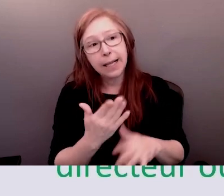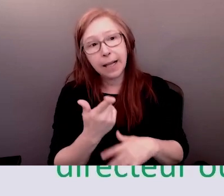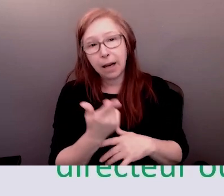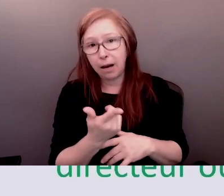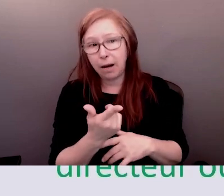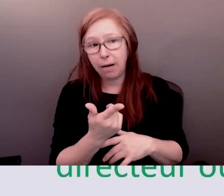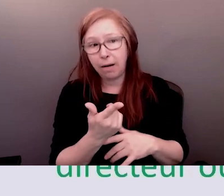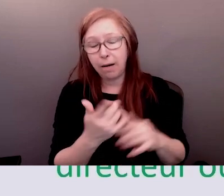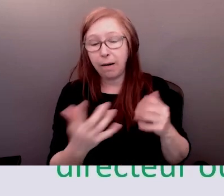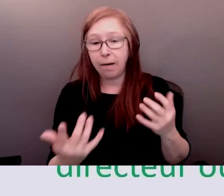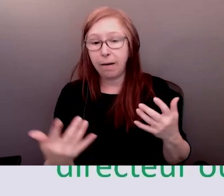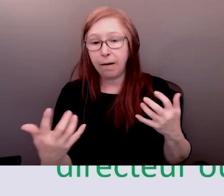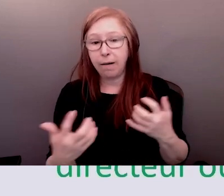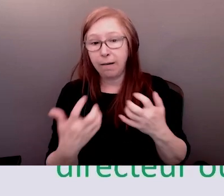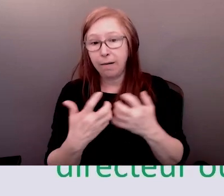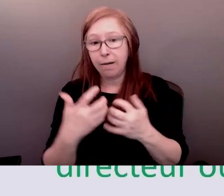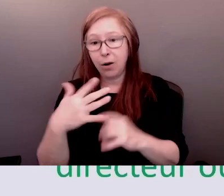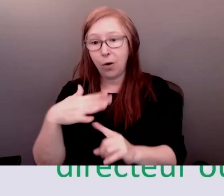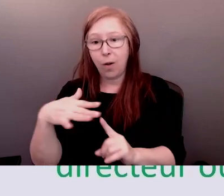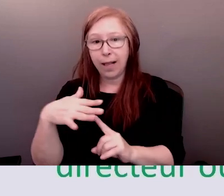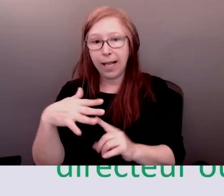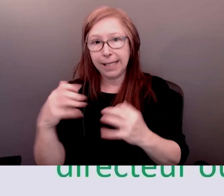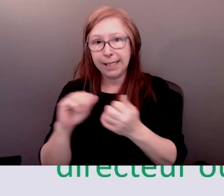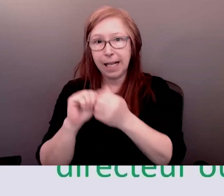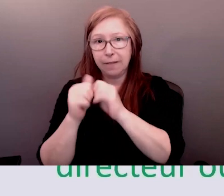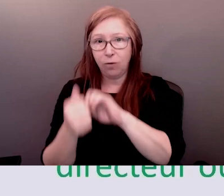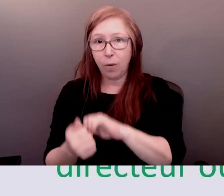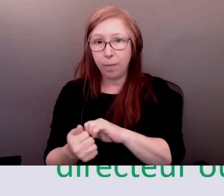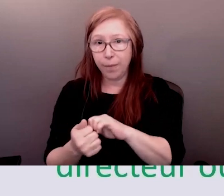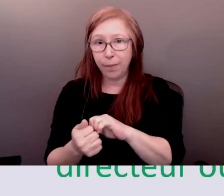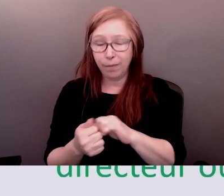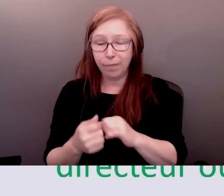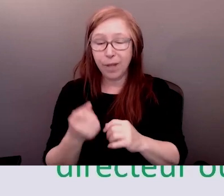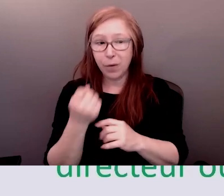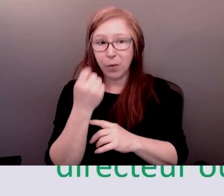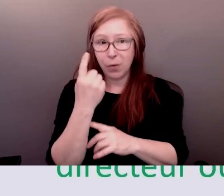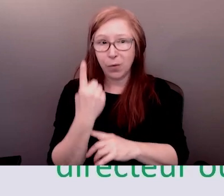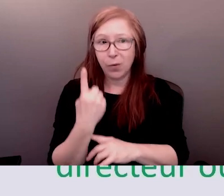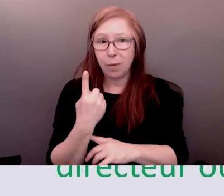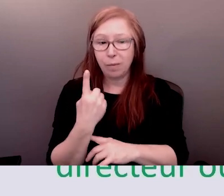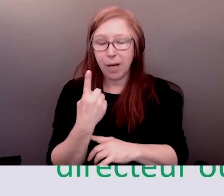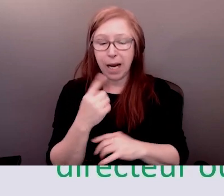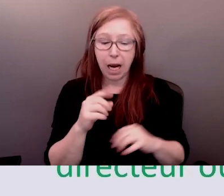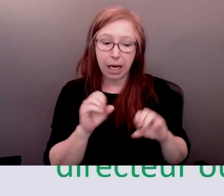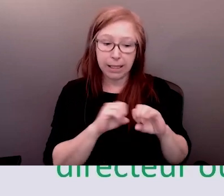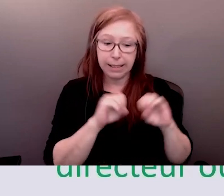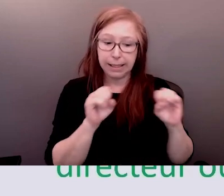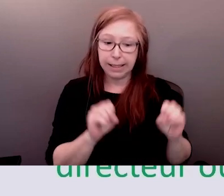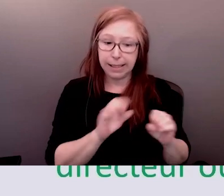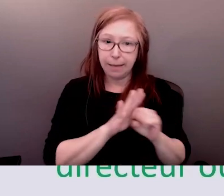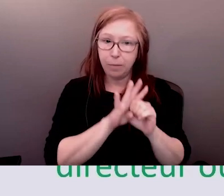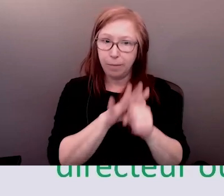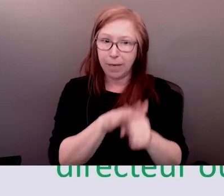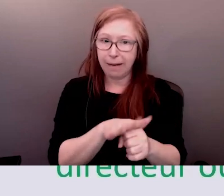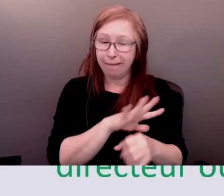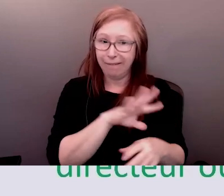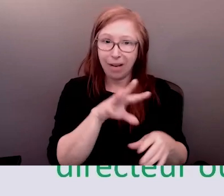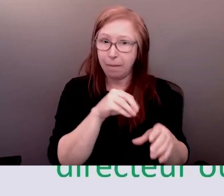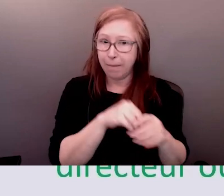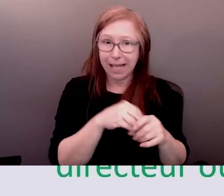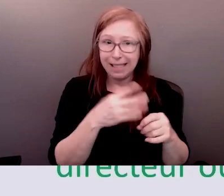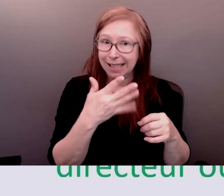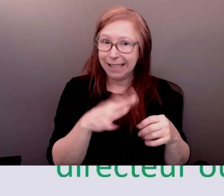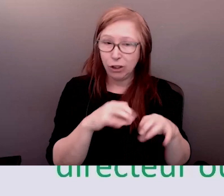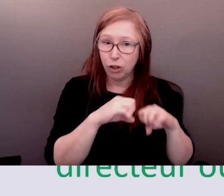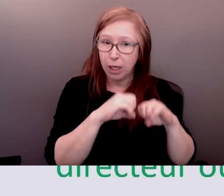dire est-ce qu'on devrait embaucher un directeur une directrice EDI est-ce qu'on devrait